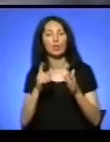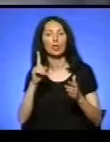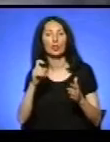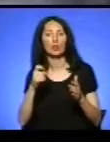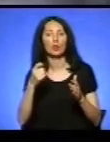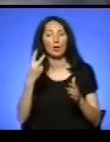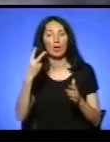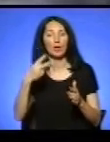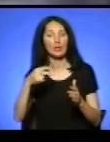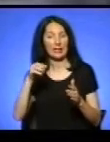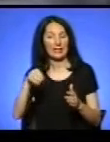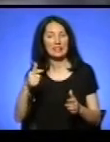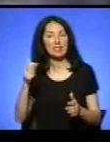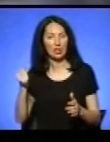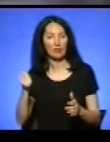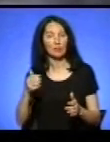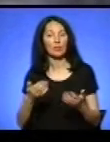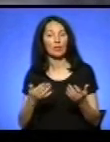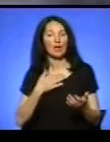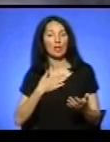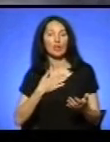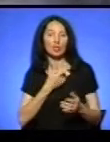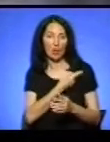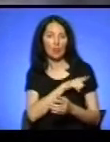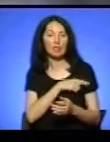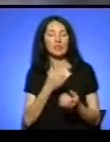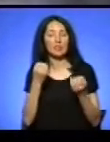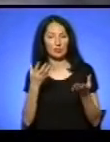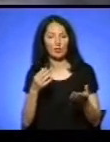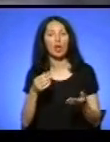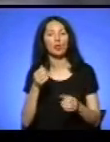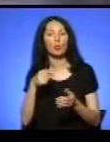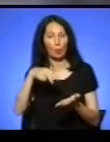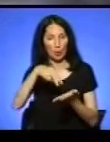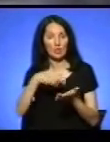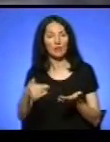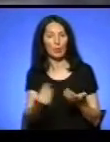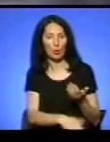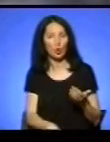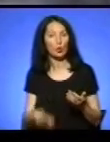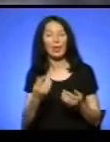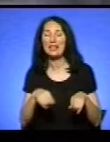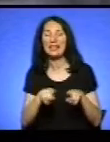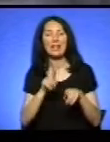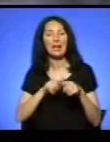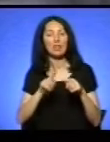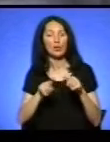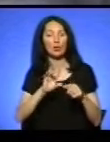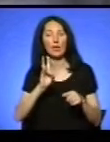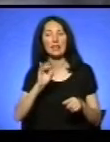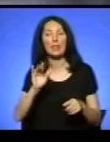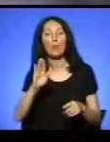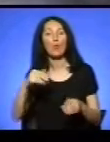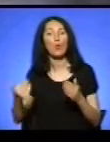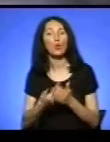громадяни, звісно, б наша медицина поставила на нього на ноги, не так швидко і не так мається на увазі по нових технологіях. Тому що кошти